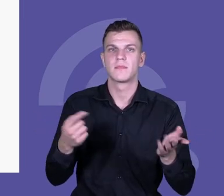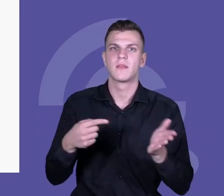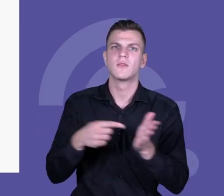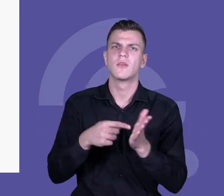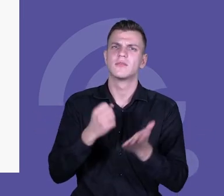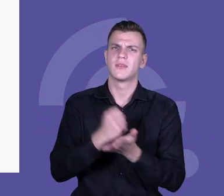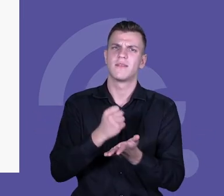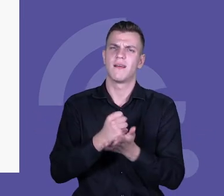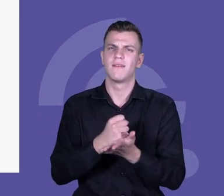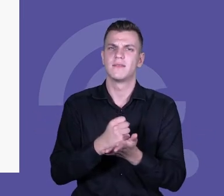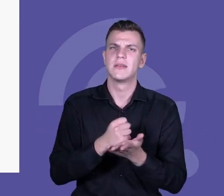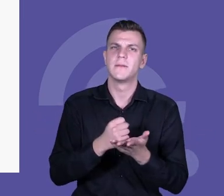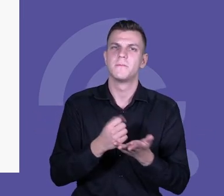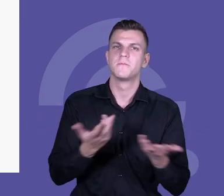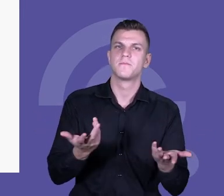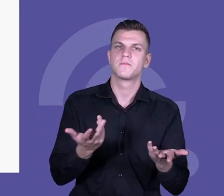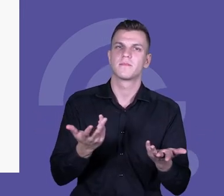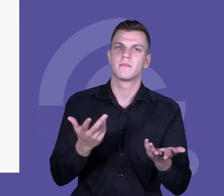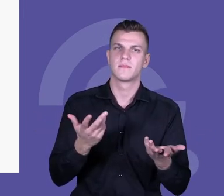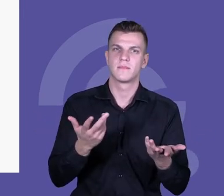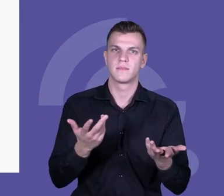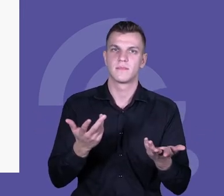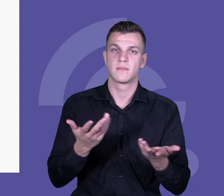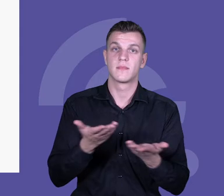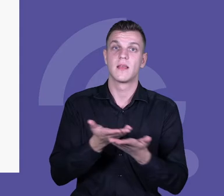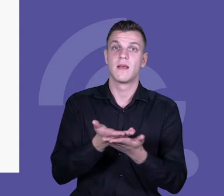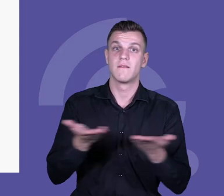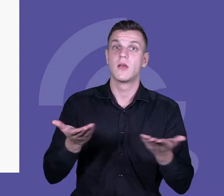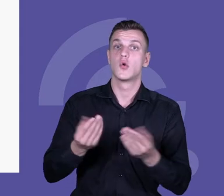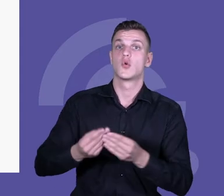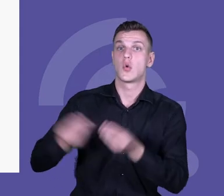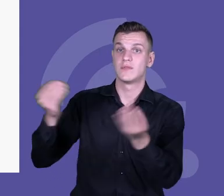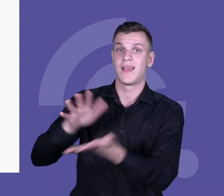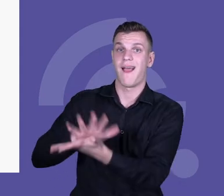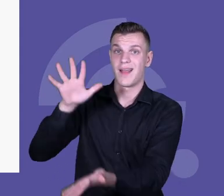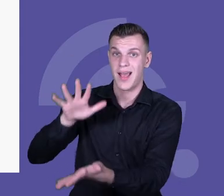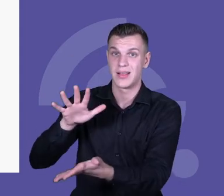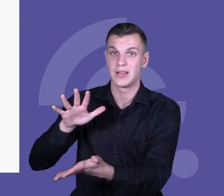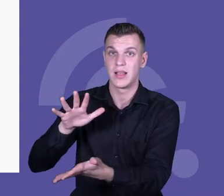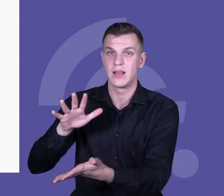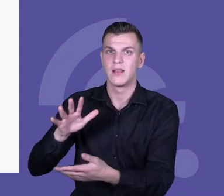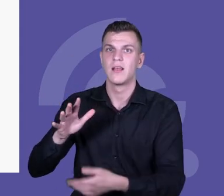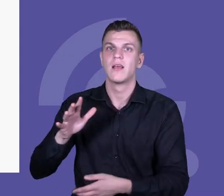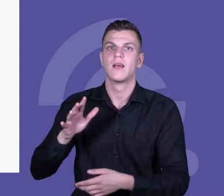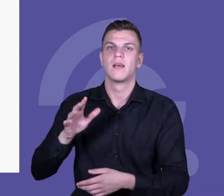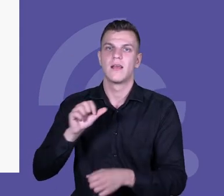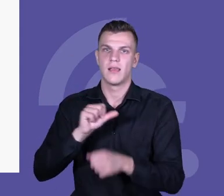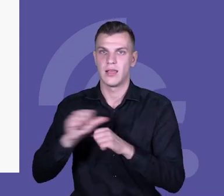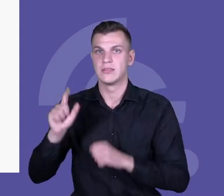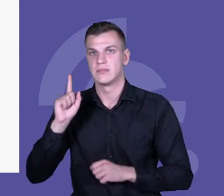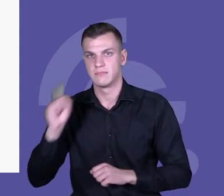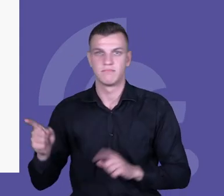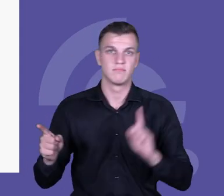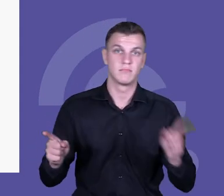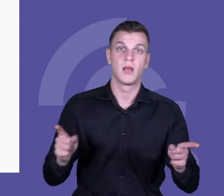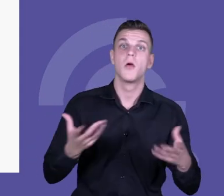metody aktywizujące. Stawiamy taką tezę, że w procesie rozwijania kompetencji jest miejsce i na jedne, i na drugie. Na początku